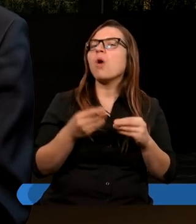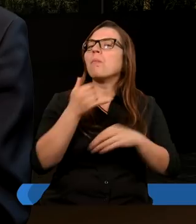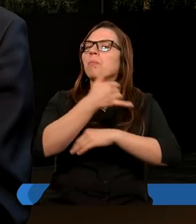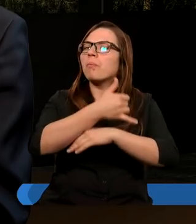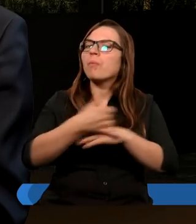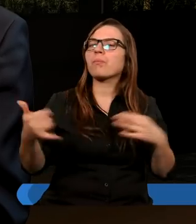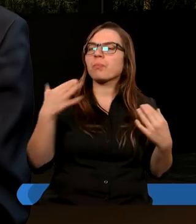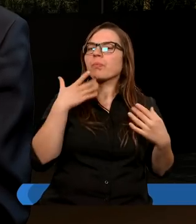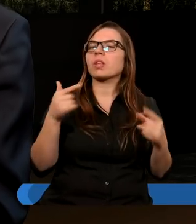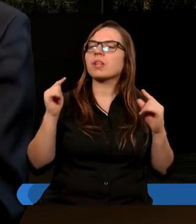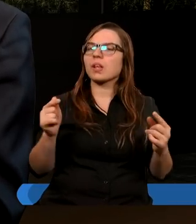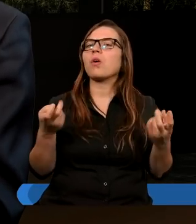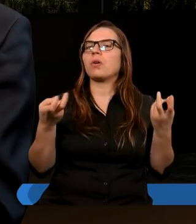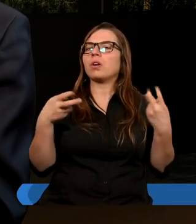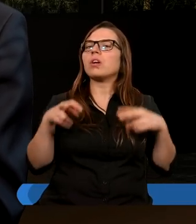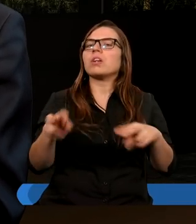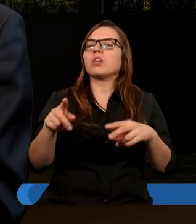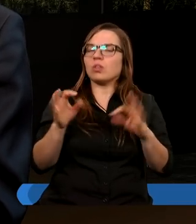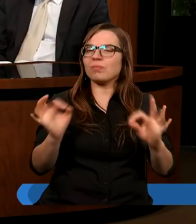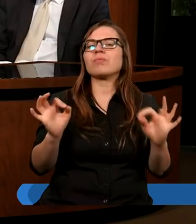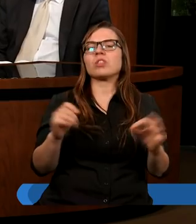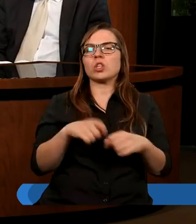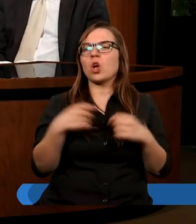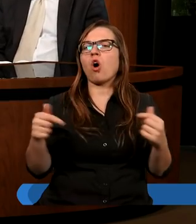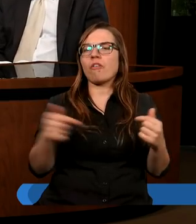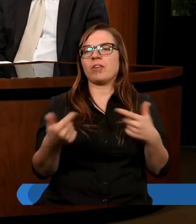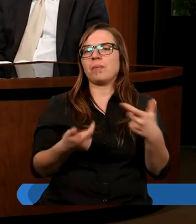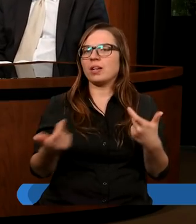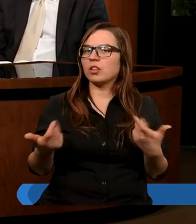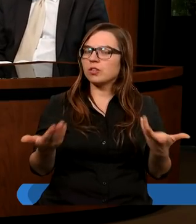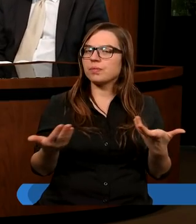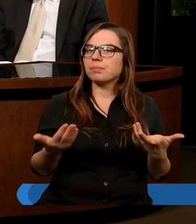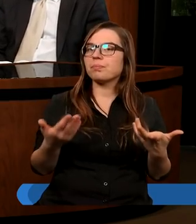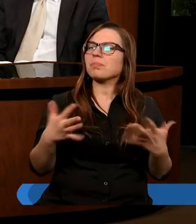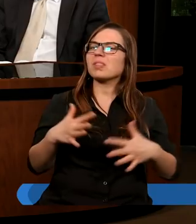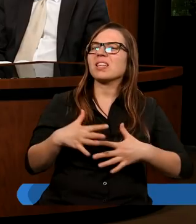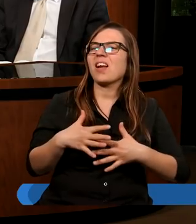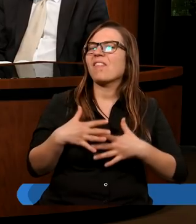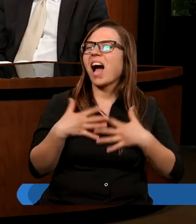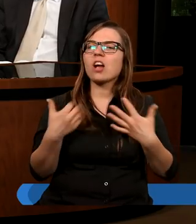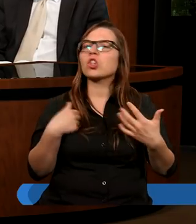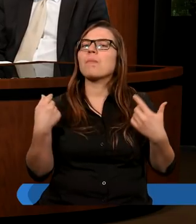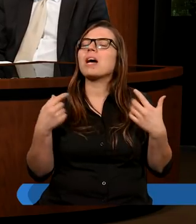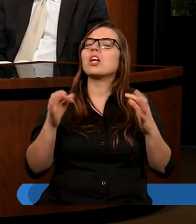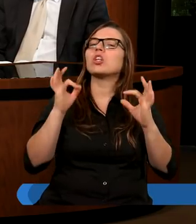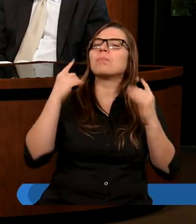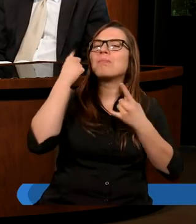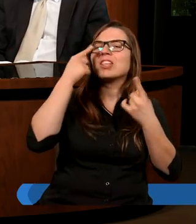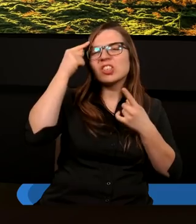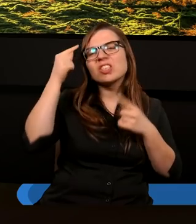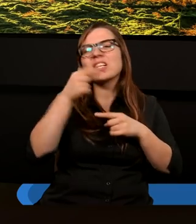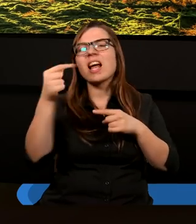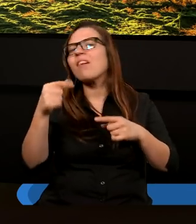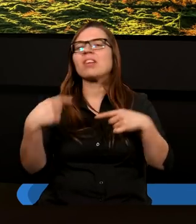podkreślaliśmy, został on właściwie rozwiązany. Nawet żeby wrażenia złego nie było. Tak jest.